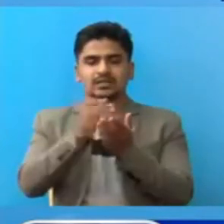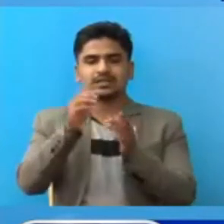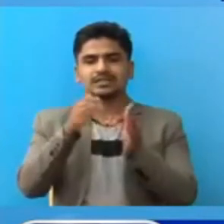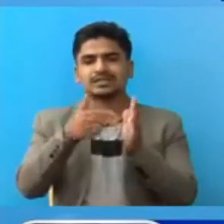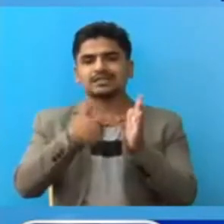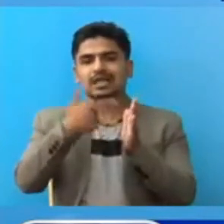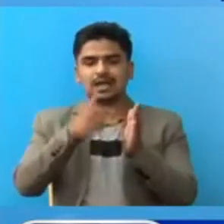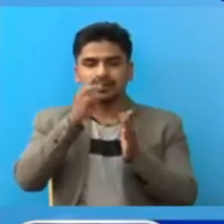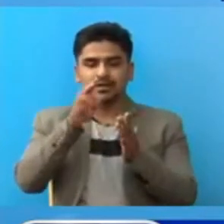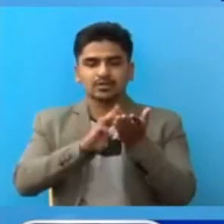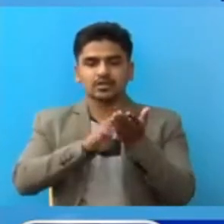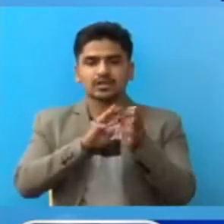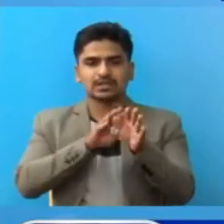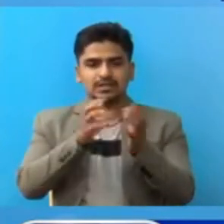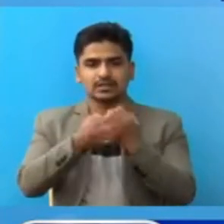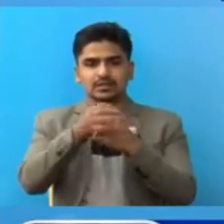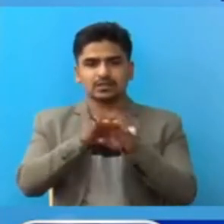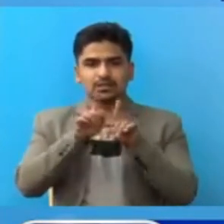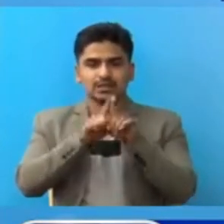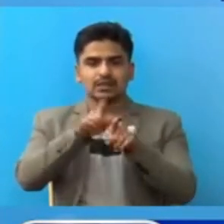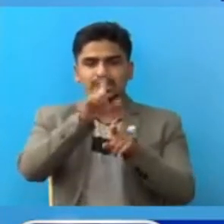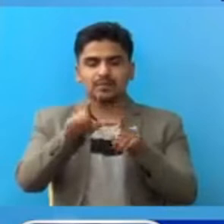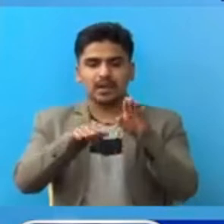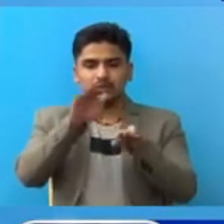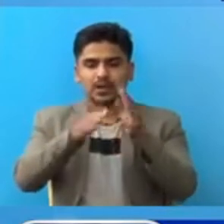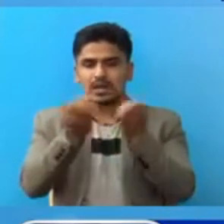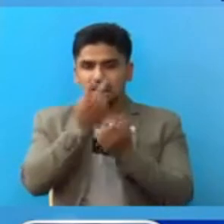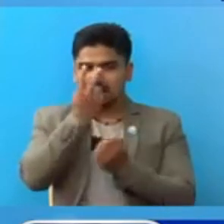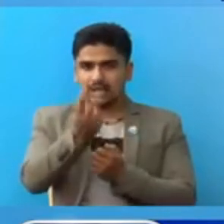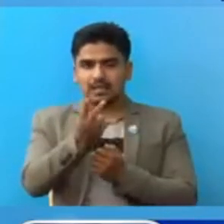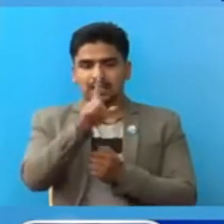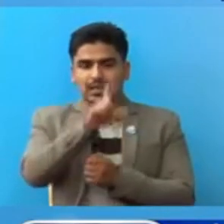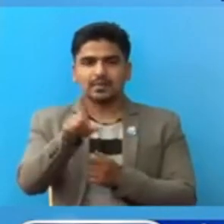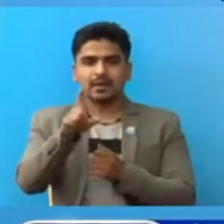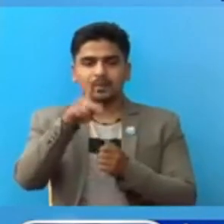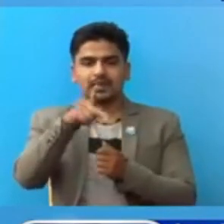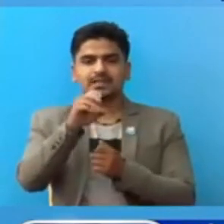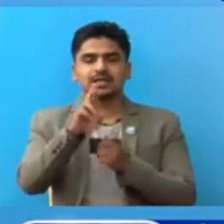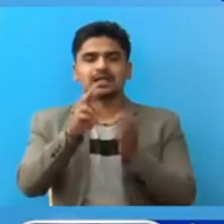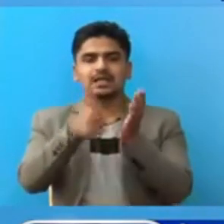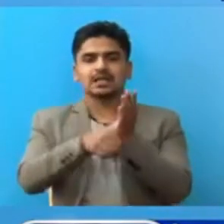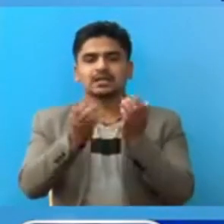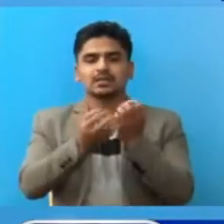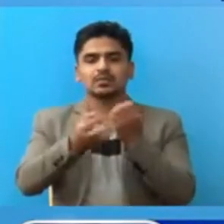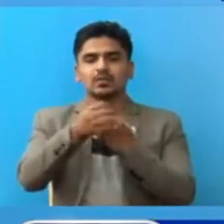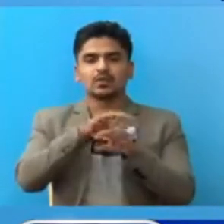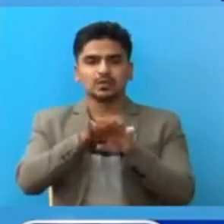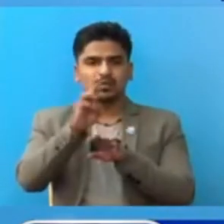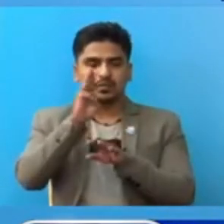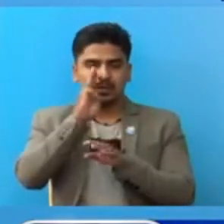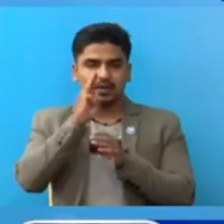सदस्य देश सरुषंग नेपाल लाई तुलना गरे रहेर दा नेपाल पीसिया टेस्ट गरने मुलू करूमा